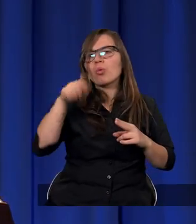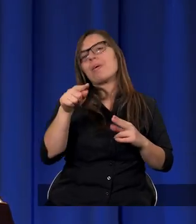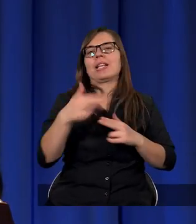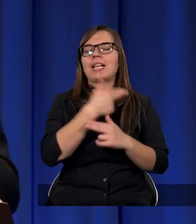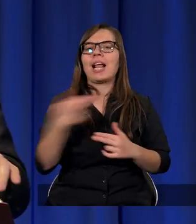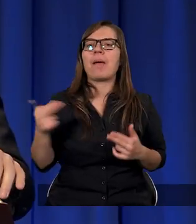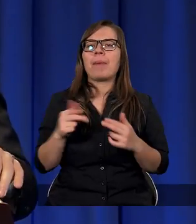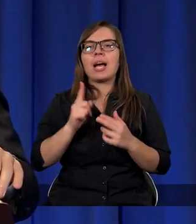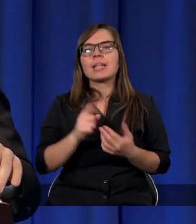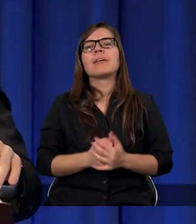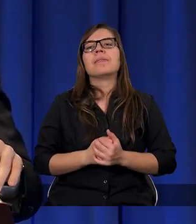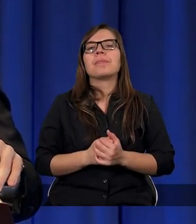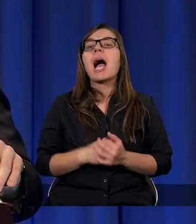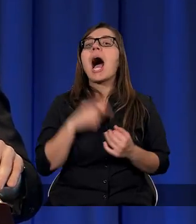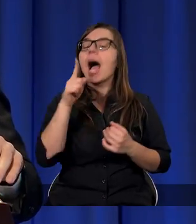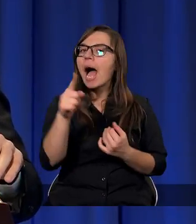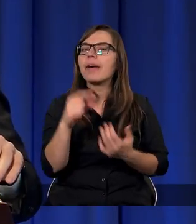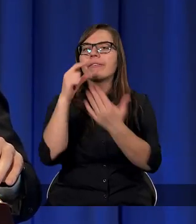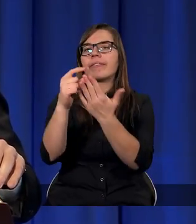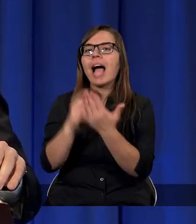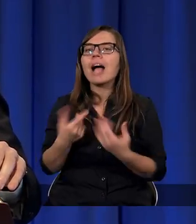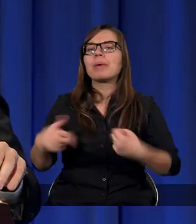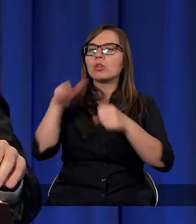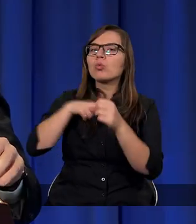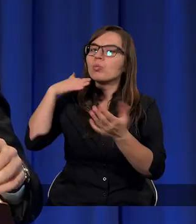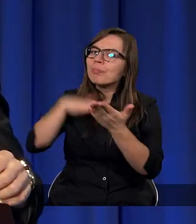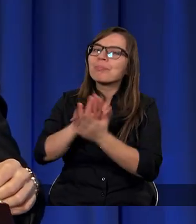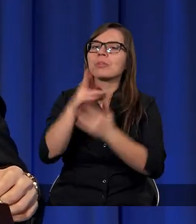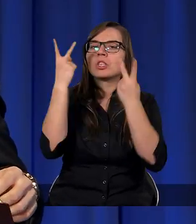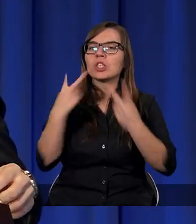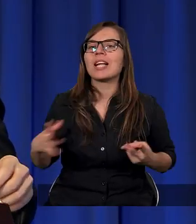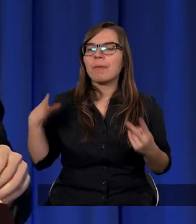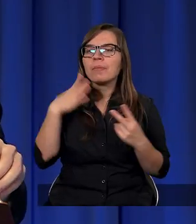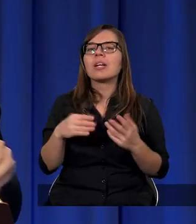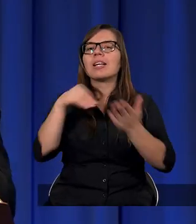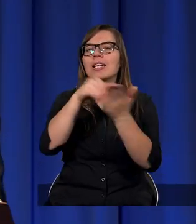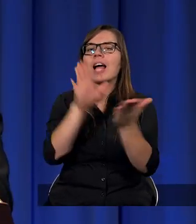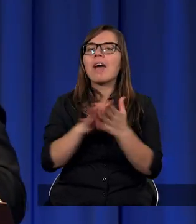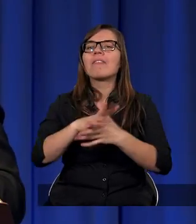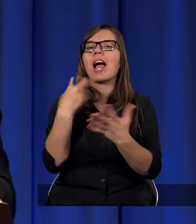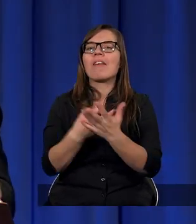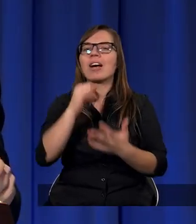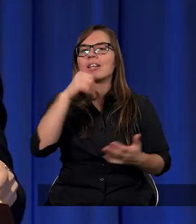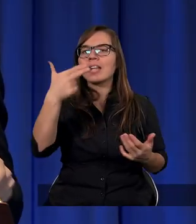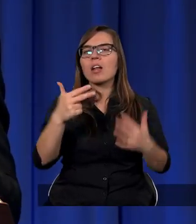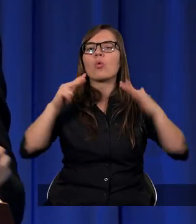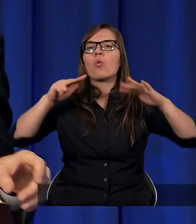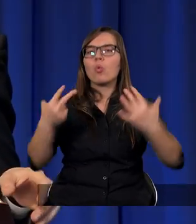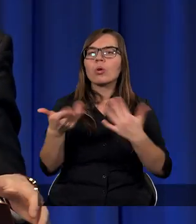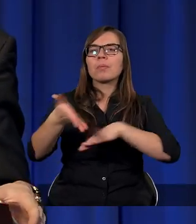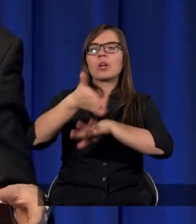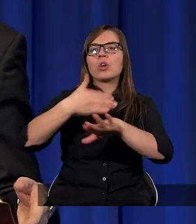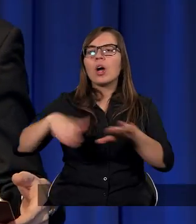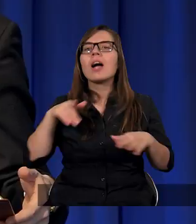I fragment, który czytaliśmy na samym początku, który jest zapisany w Ewangelii Jana w ósmym rozdziale,